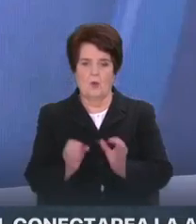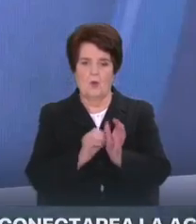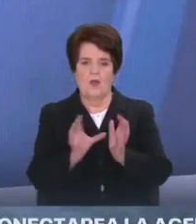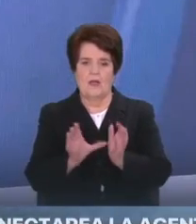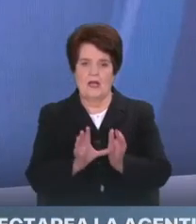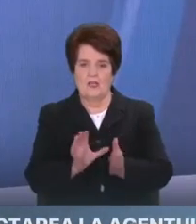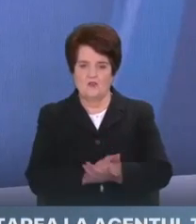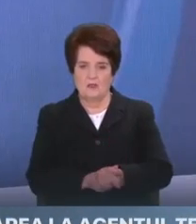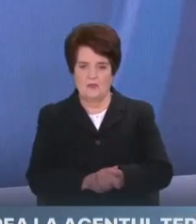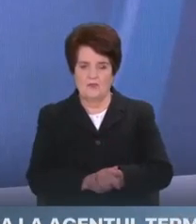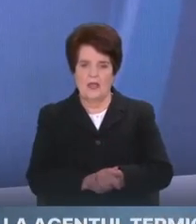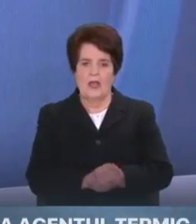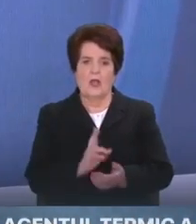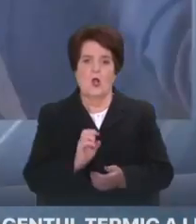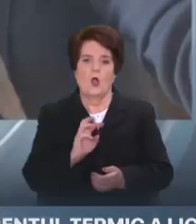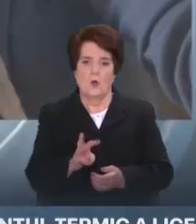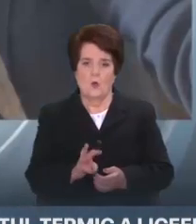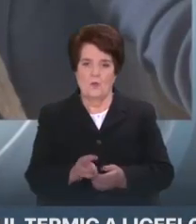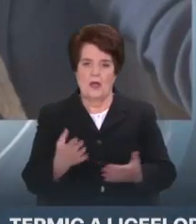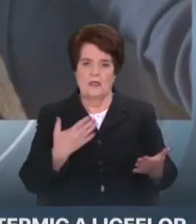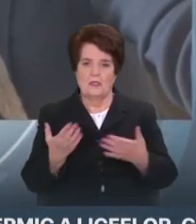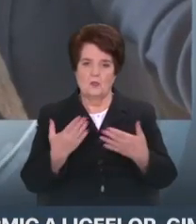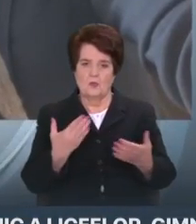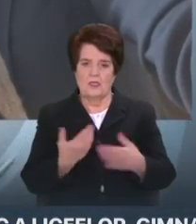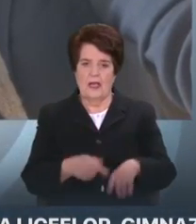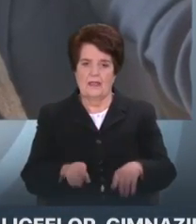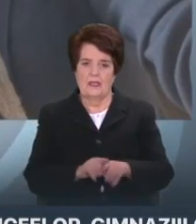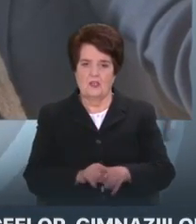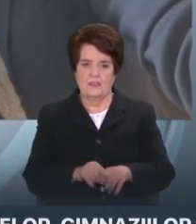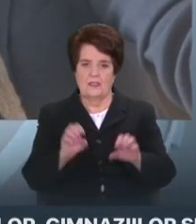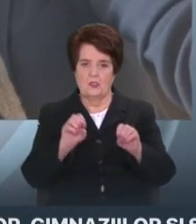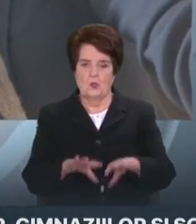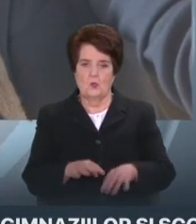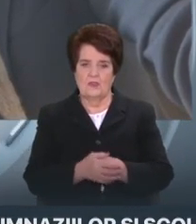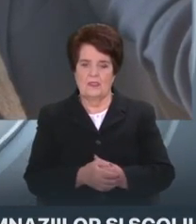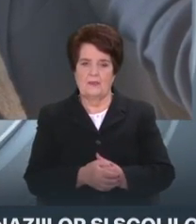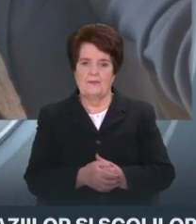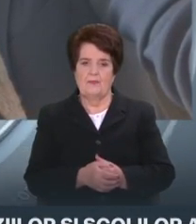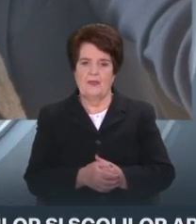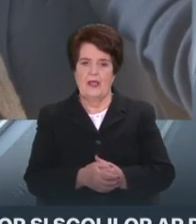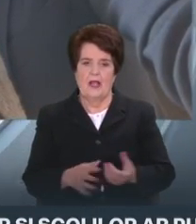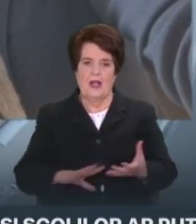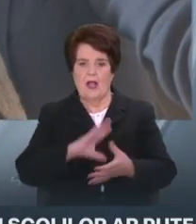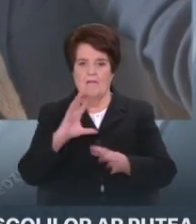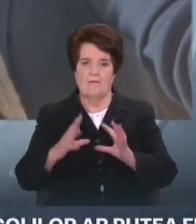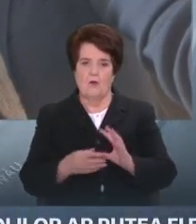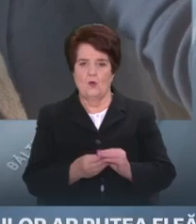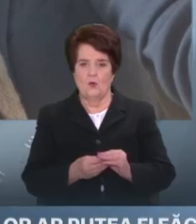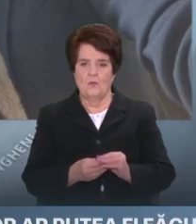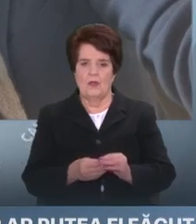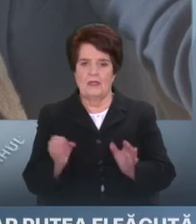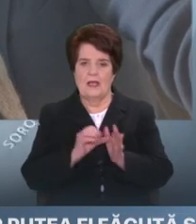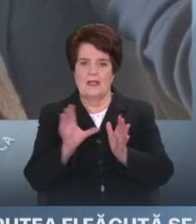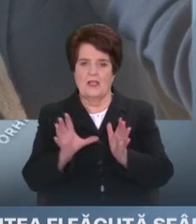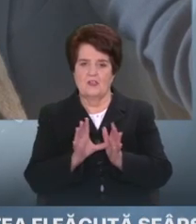Dar acum discutați doar această soluție ca volumul necesar de energie să